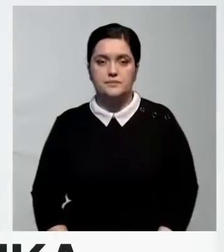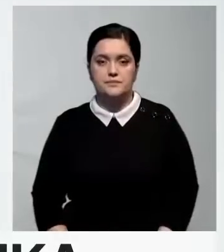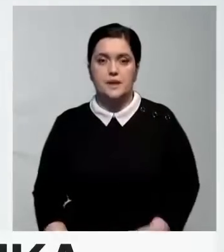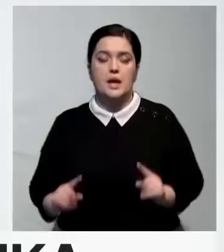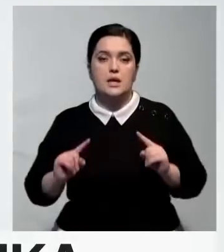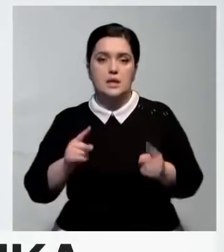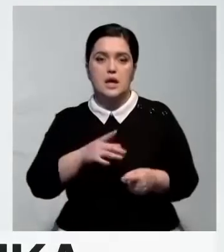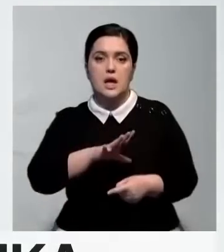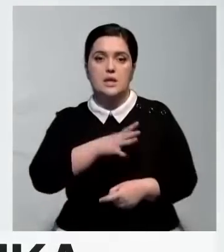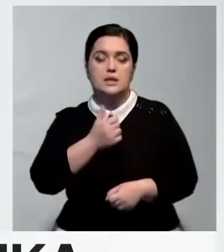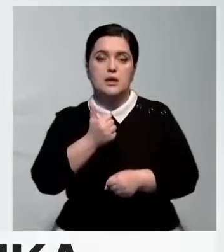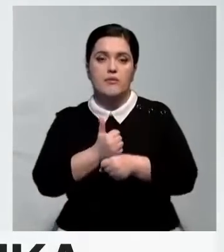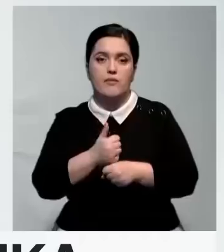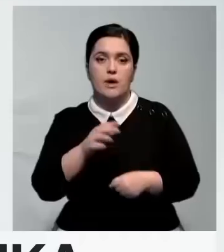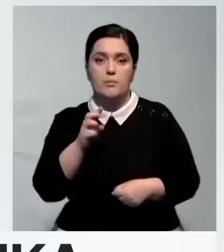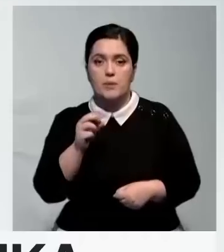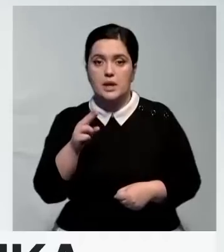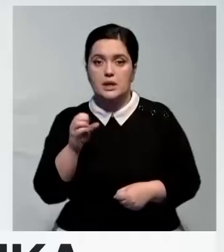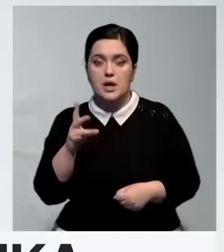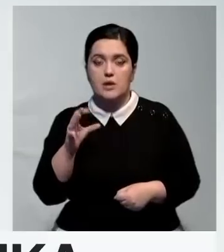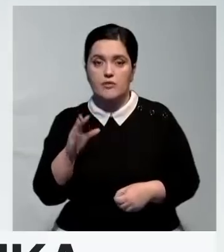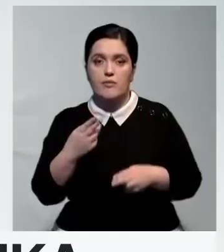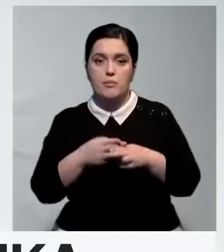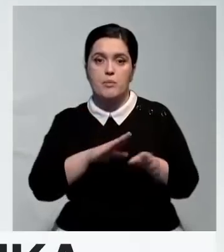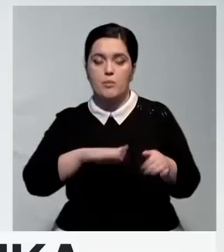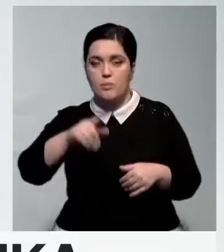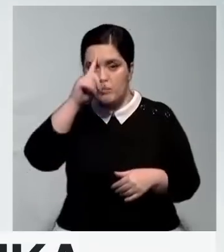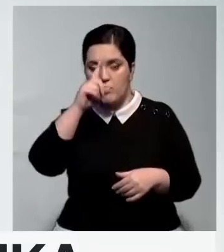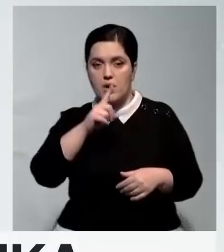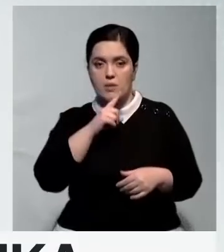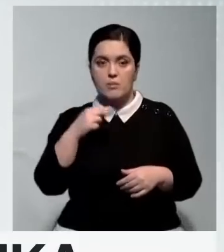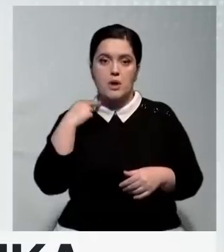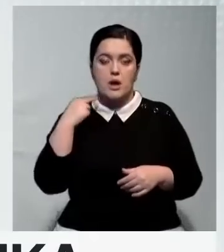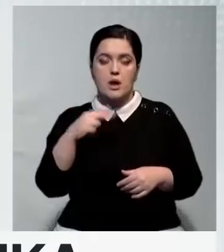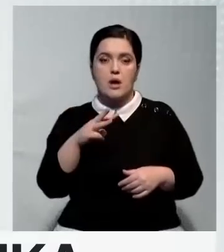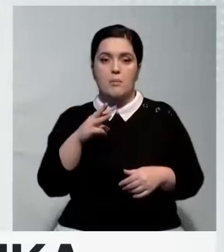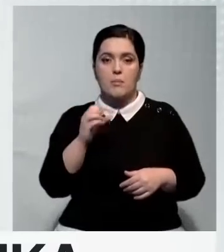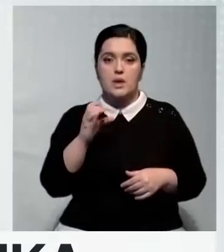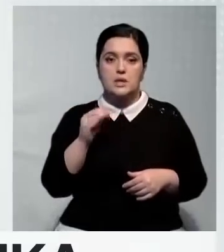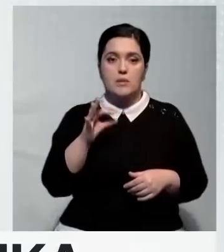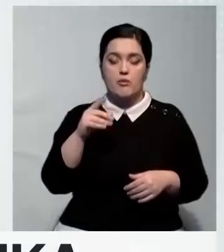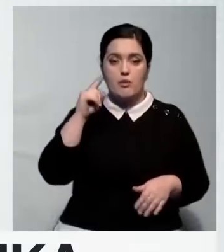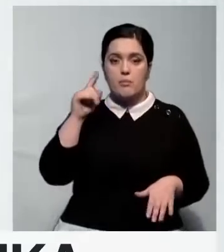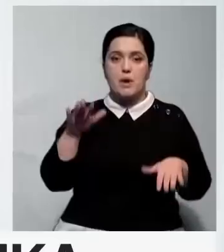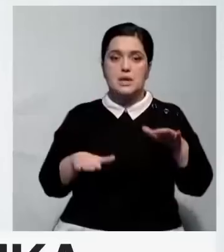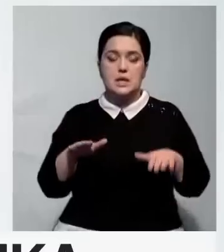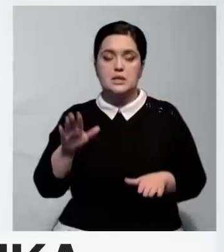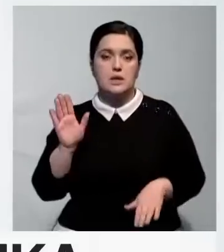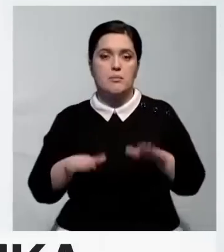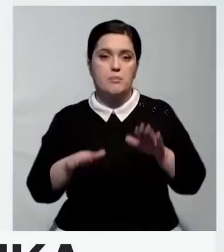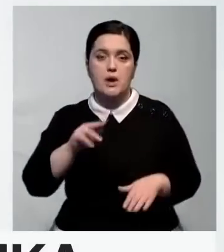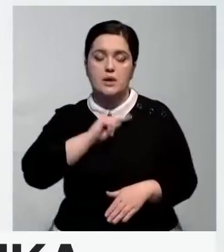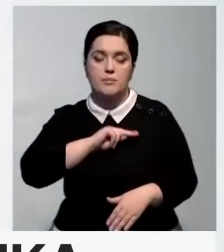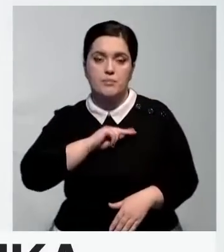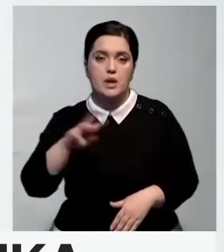задержании экс-главы Минобороны Мурата Бектанова стало известно спустя месяц после ареста Карима Масимова. Его подозревают в бездействии по службе во время